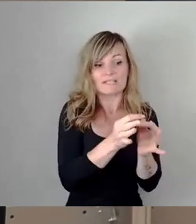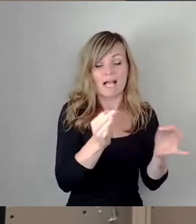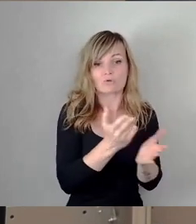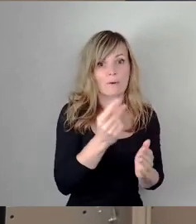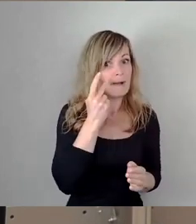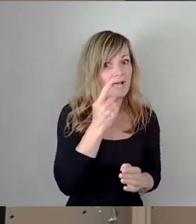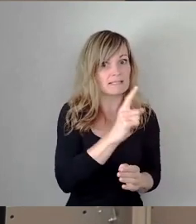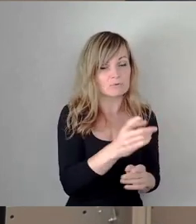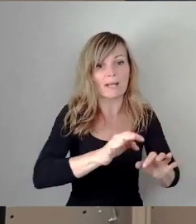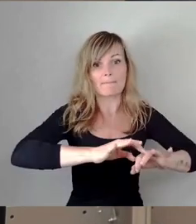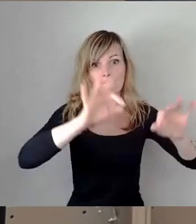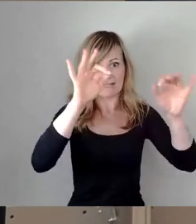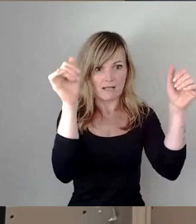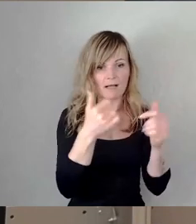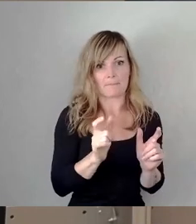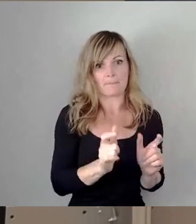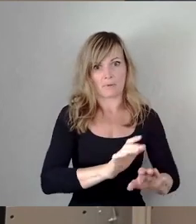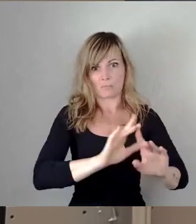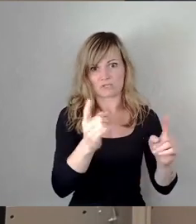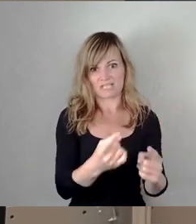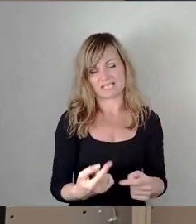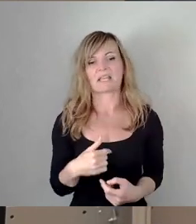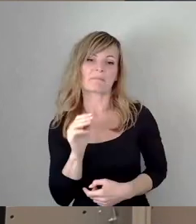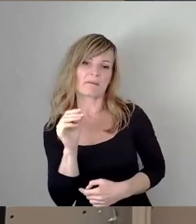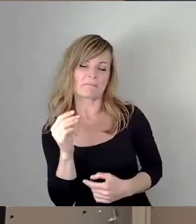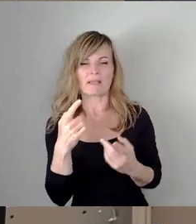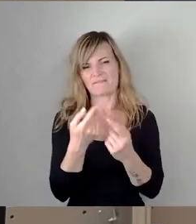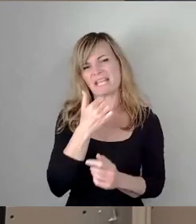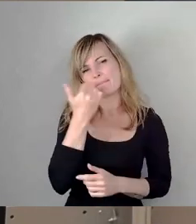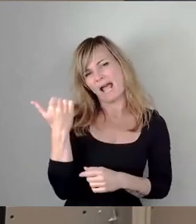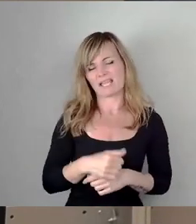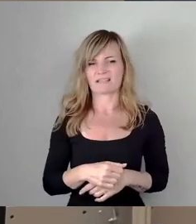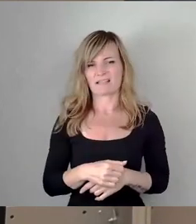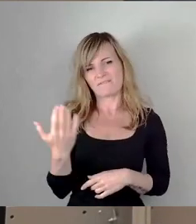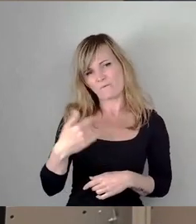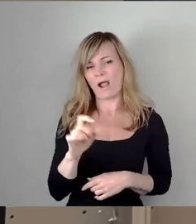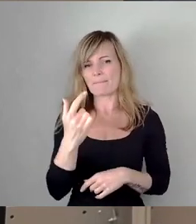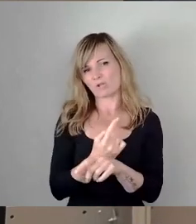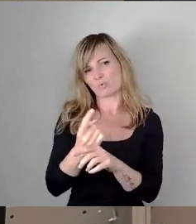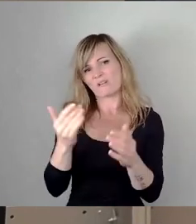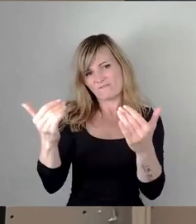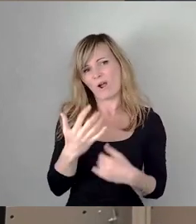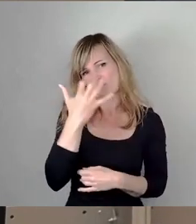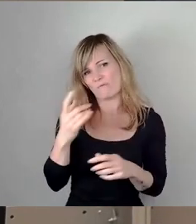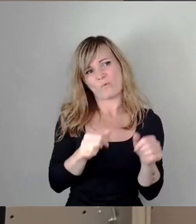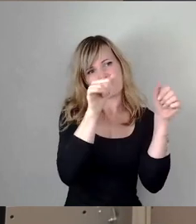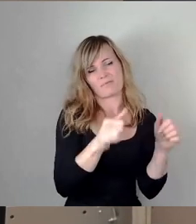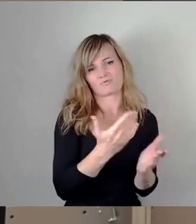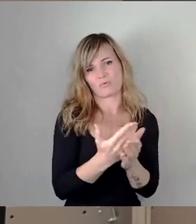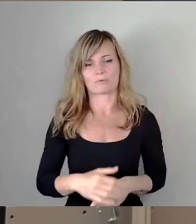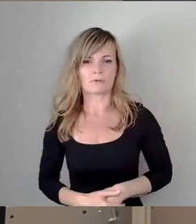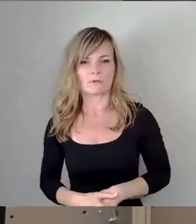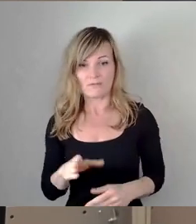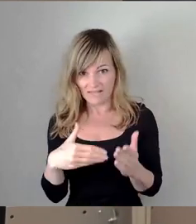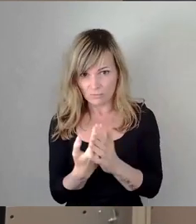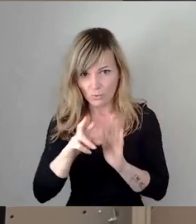besser vermieden werden. Mi, mi, mi, wie gemein, manch einer hängt ein paar Stunden zu früh. Wenn wir jetzt die Regeln ändern,